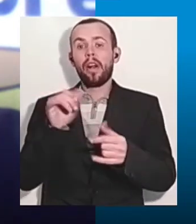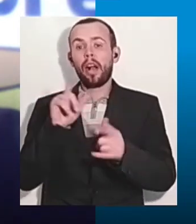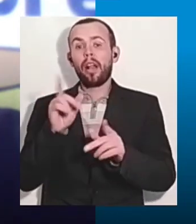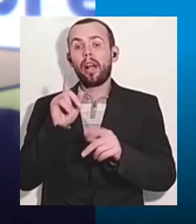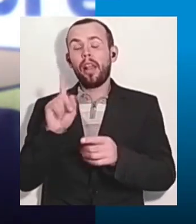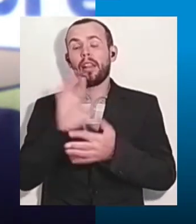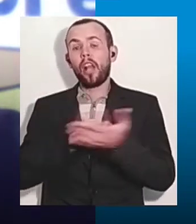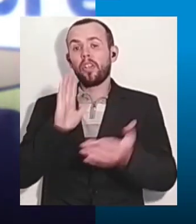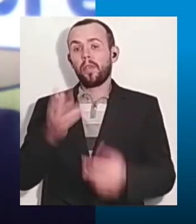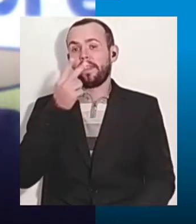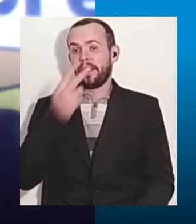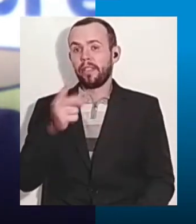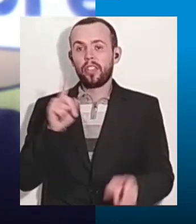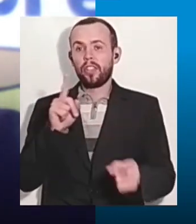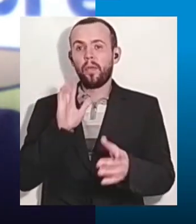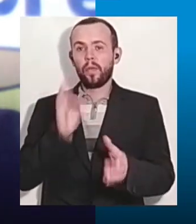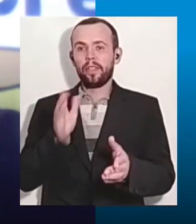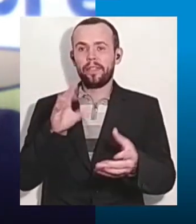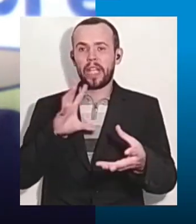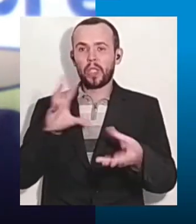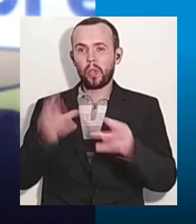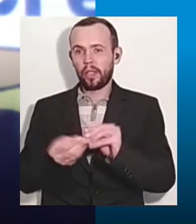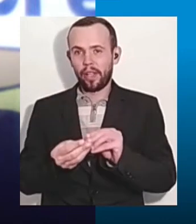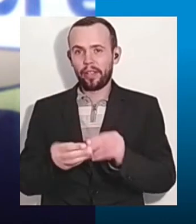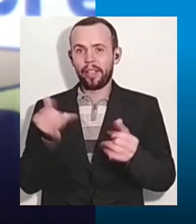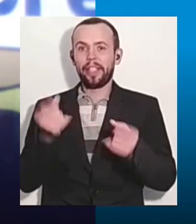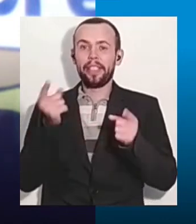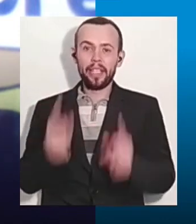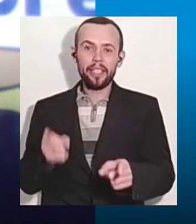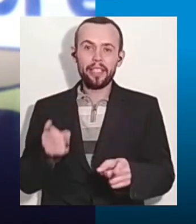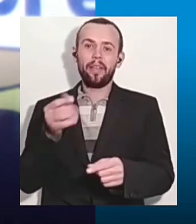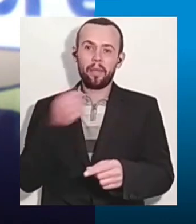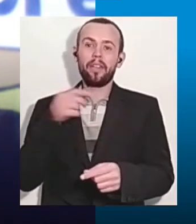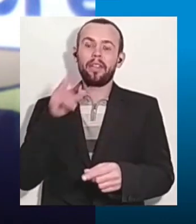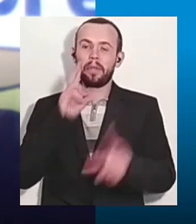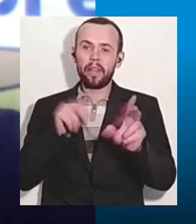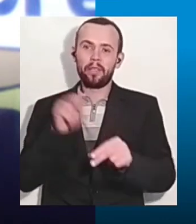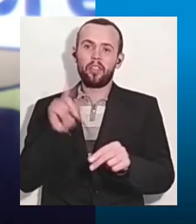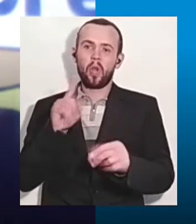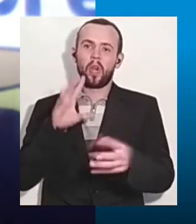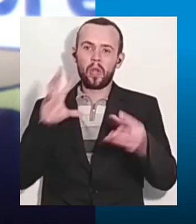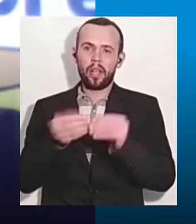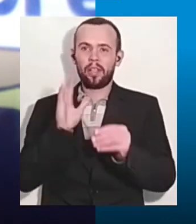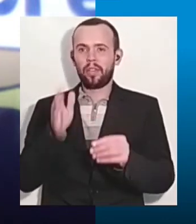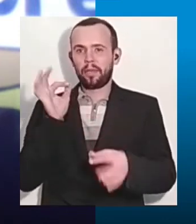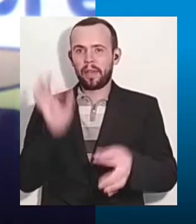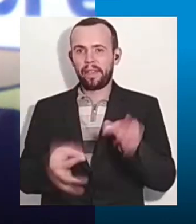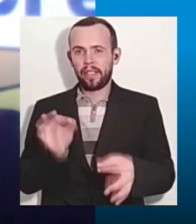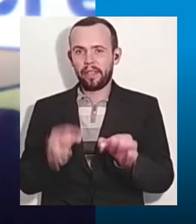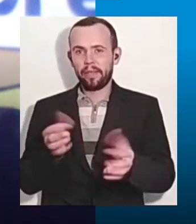вбачаю, що їм вигідно просто щас побыстріше розвести людей, незважаючи на пандемію, щоб попроводувати